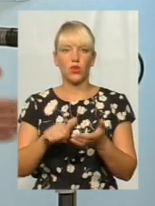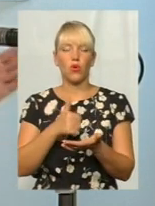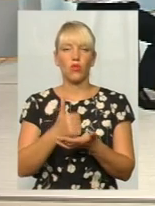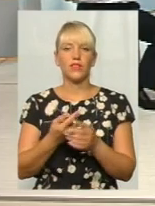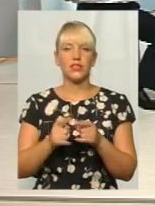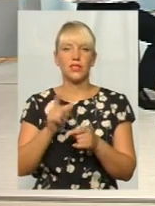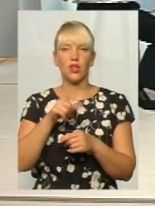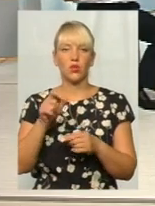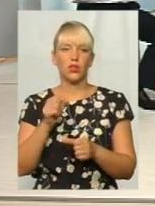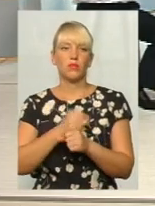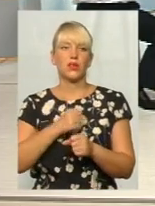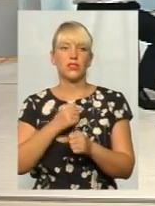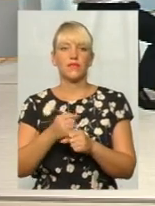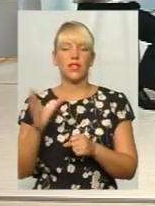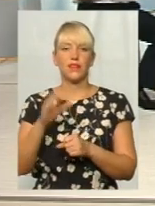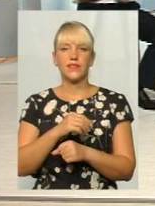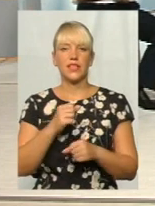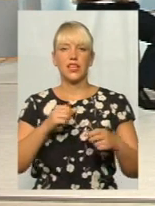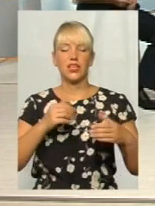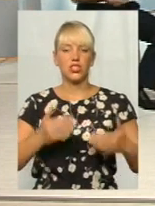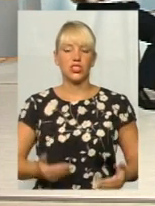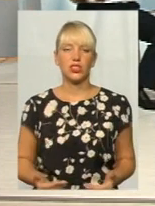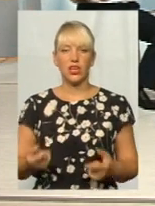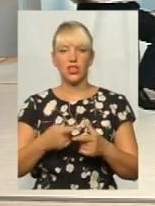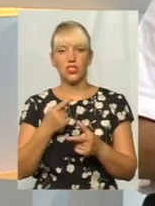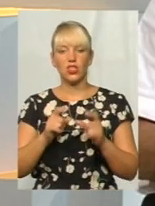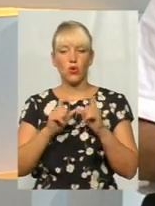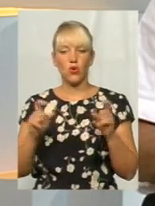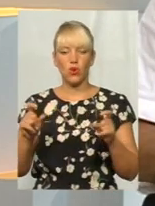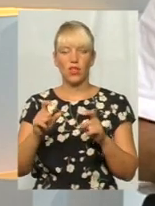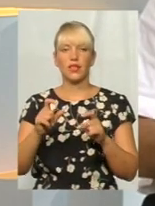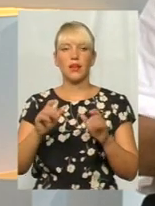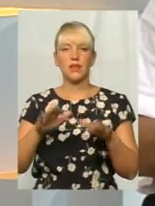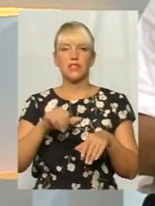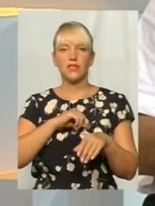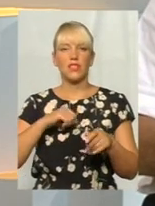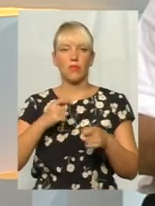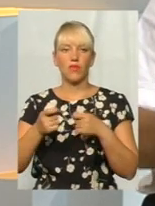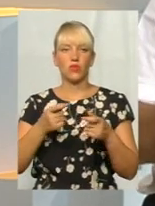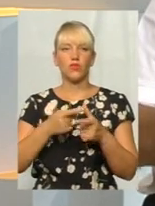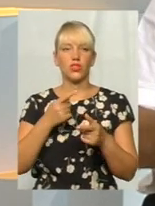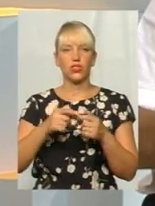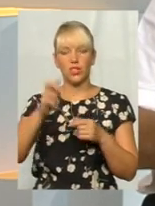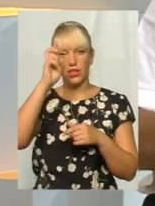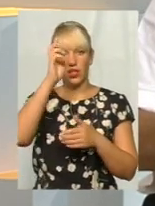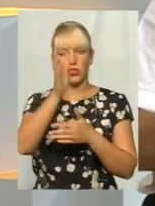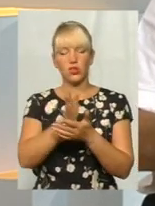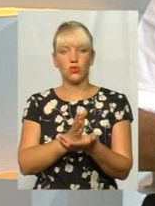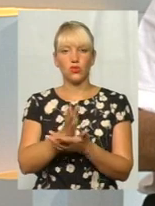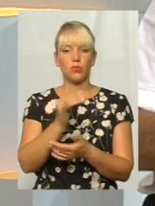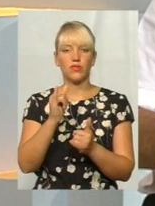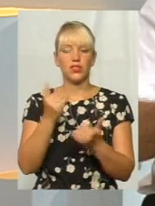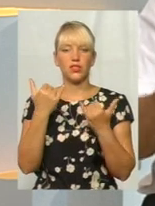Тобто люди працювали все життя, чи органи місцевого самоврядування, чи держслужбовці. І сьогодні, скажімо, вони